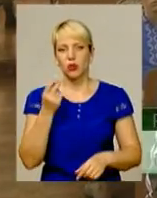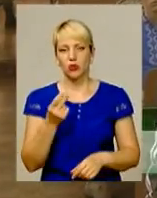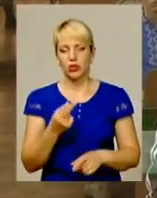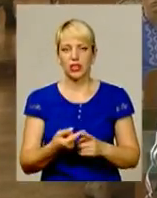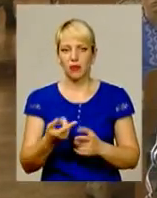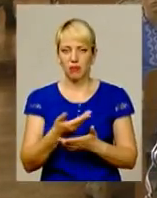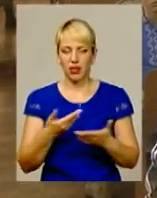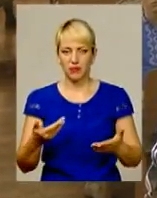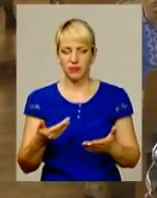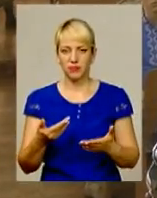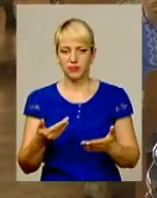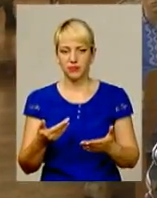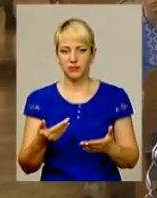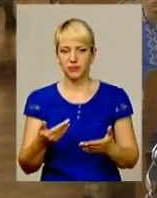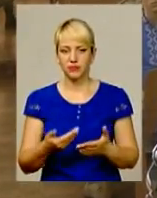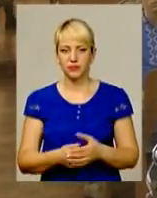напевно,